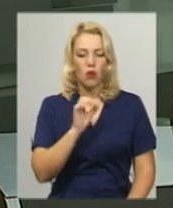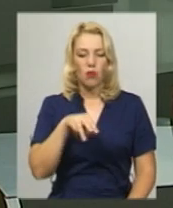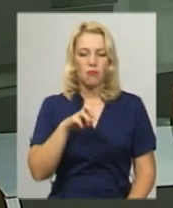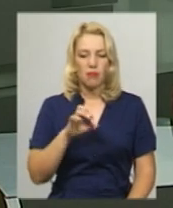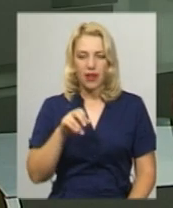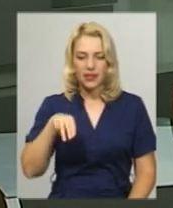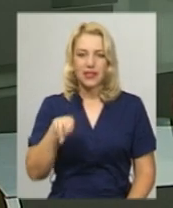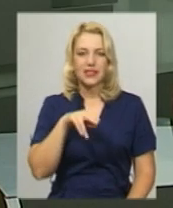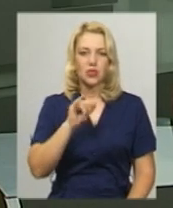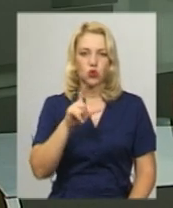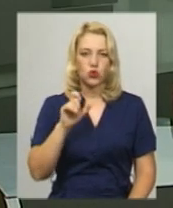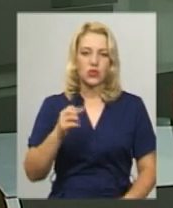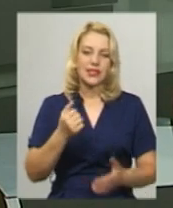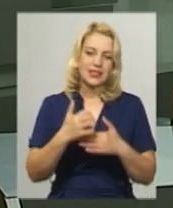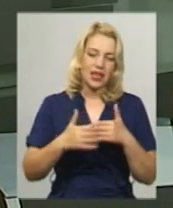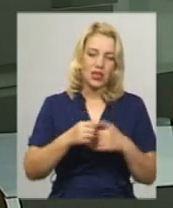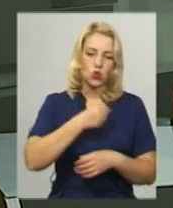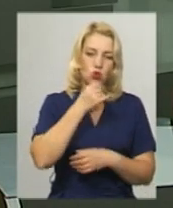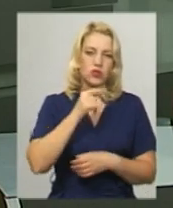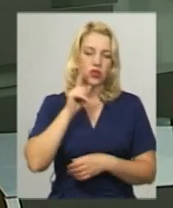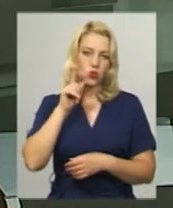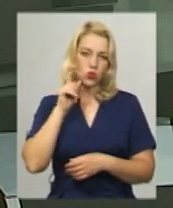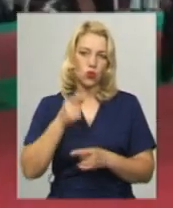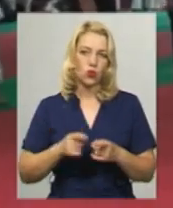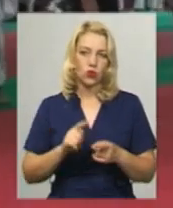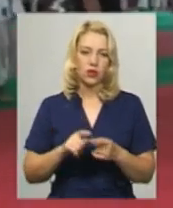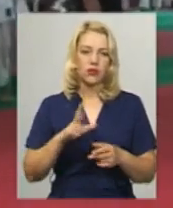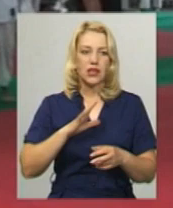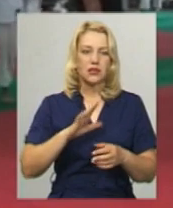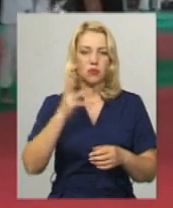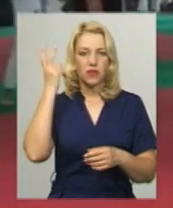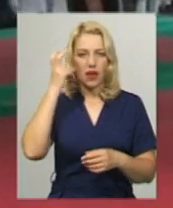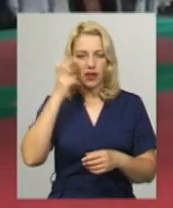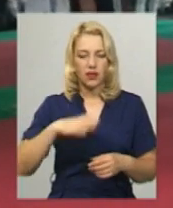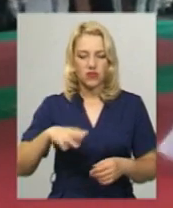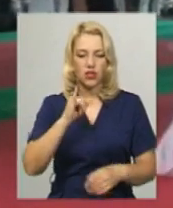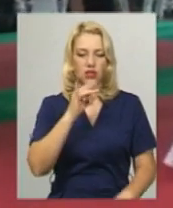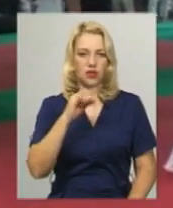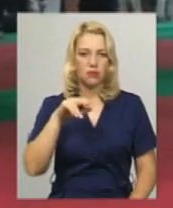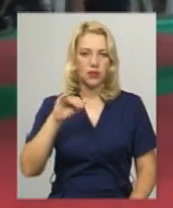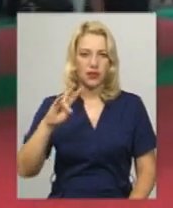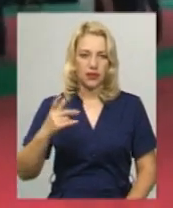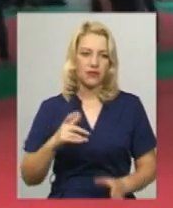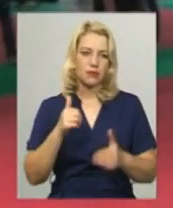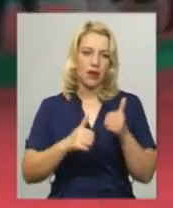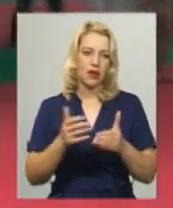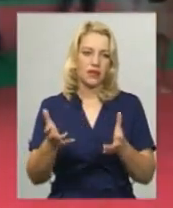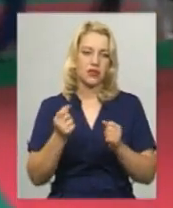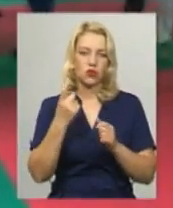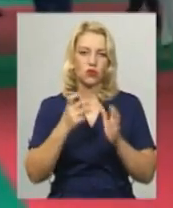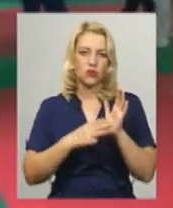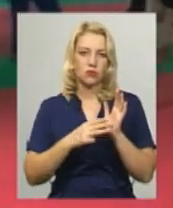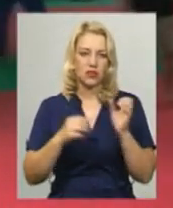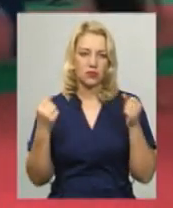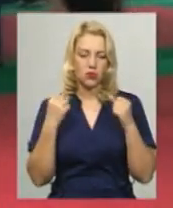серед дорослих та юніорів. Турнір відбувся в місті Ірпінь на Київщині. Загалом у змаганнях взяло участь 180 спортсменів